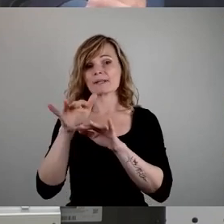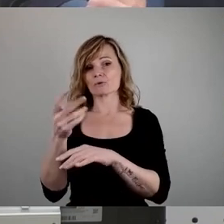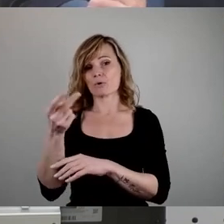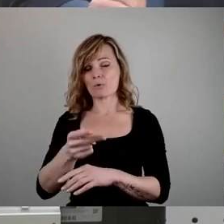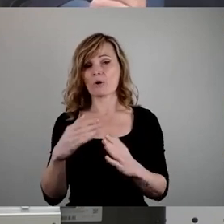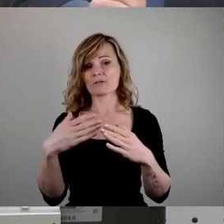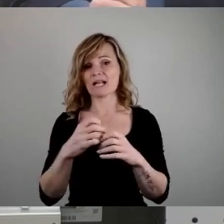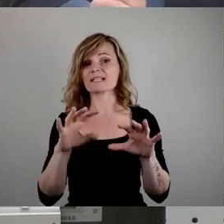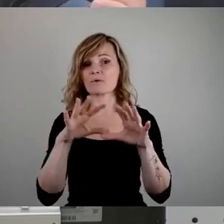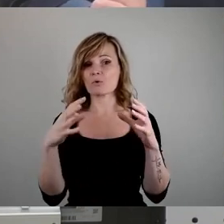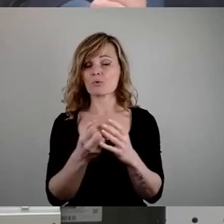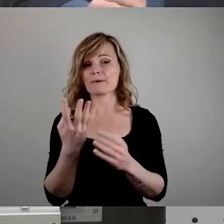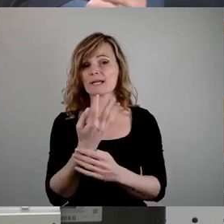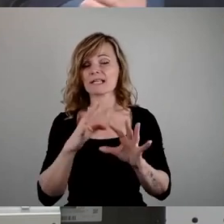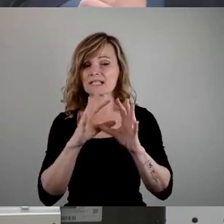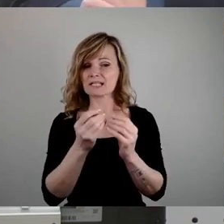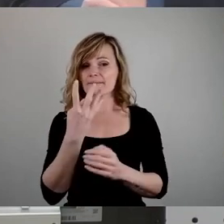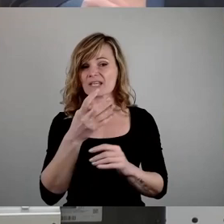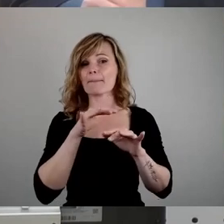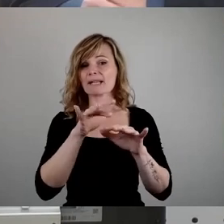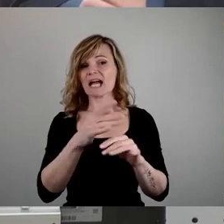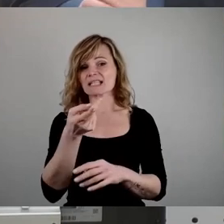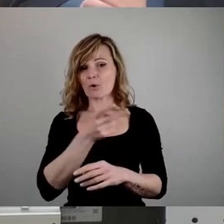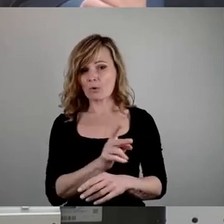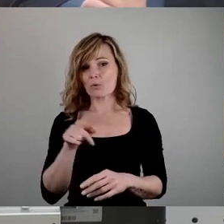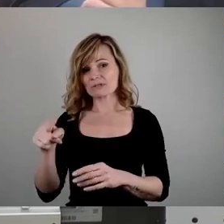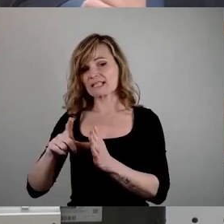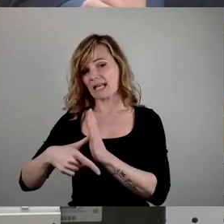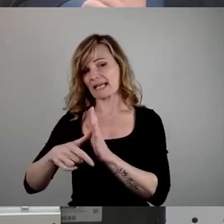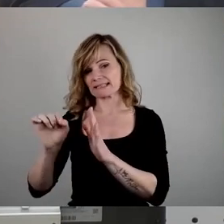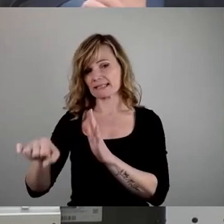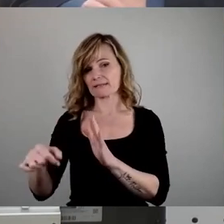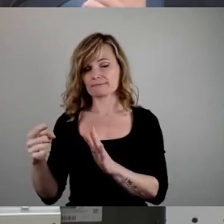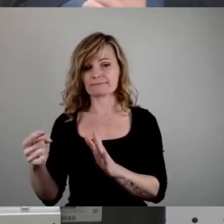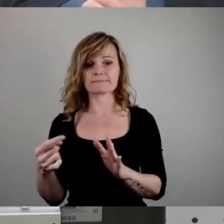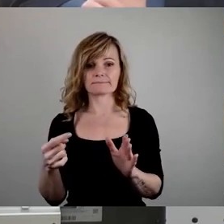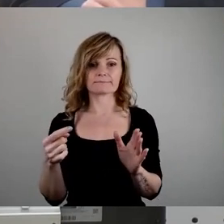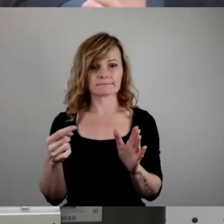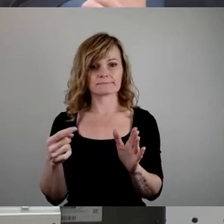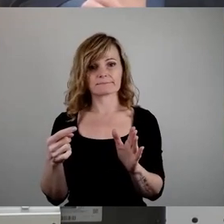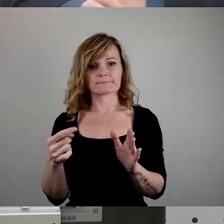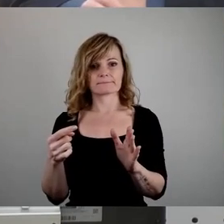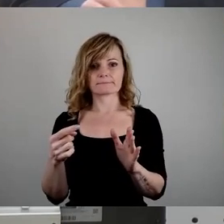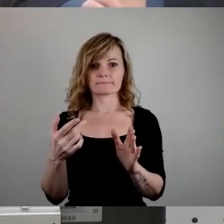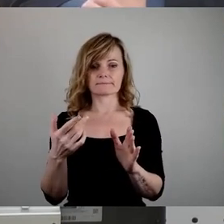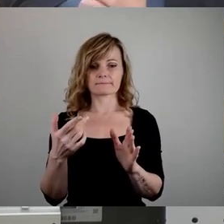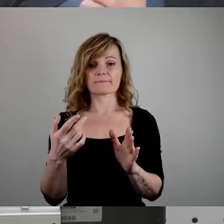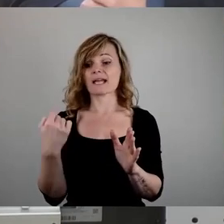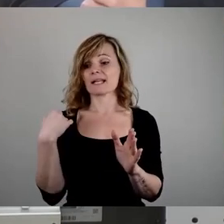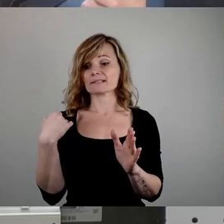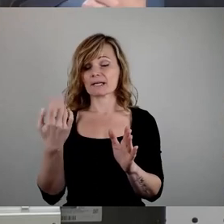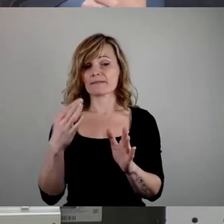insgesamt vier Milliarden Euro. Denke ich, können wir uns das auch leisten. Beim letzten Mal, als wir hier darüber diskutiert haben, gab es ja eine große